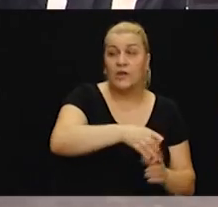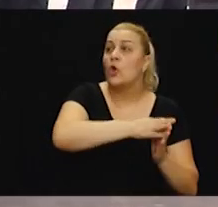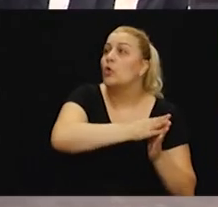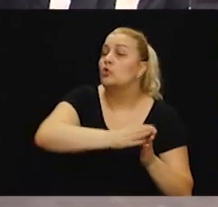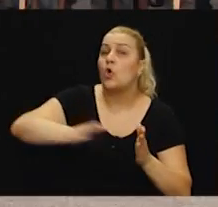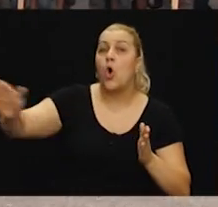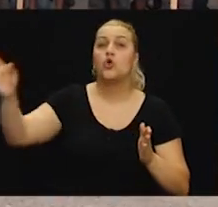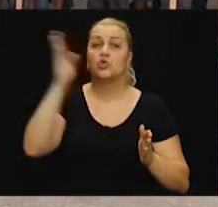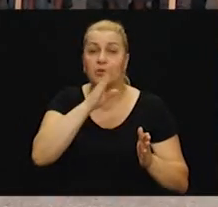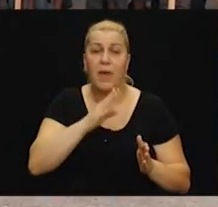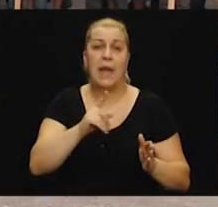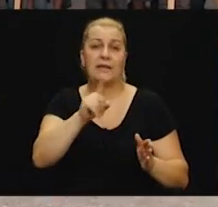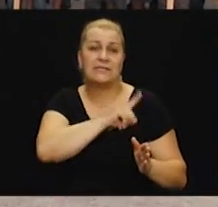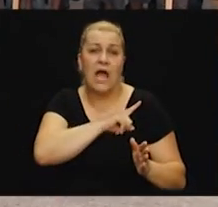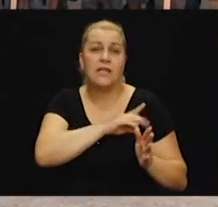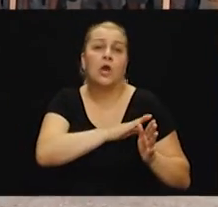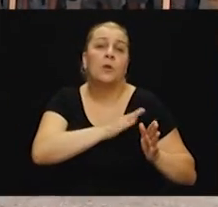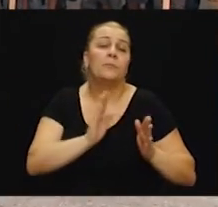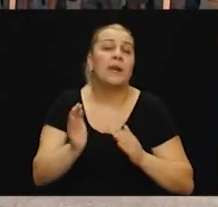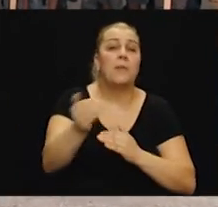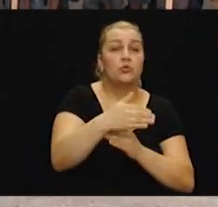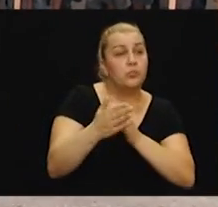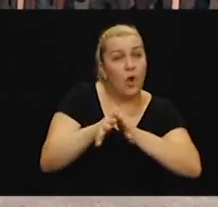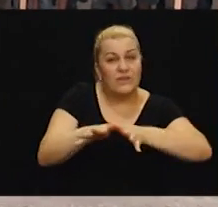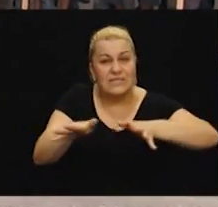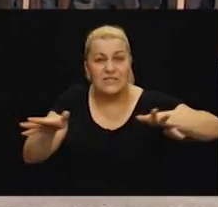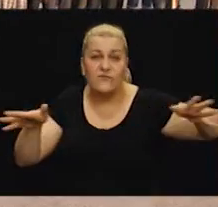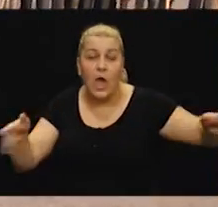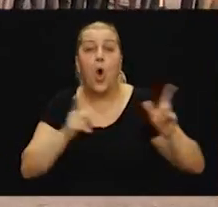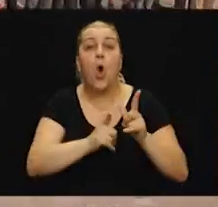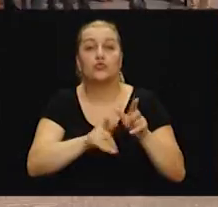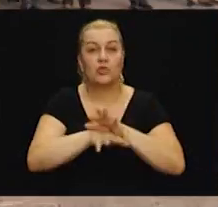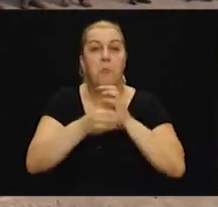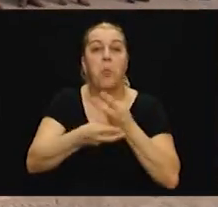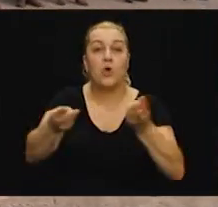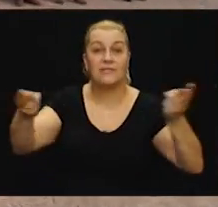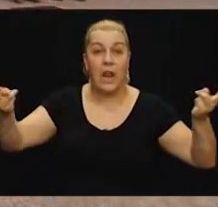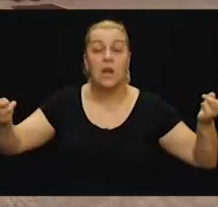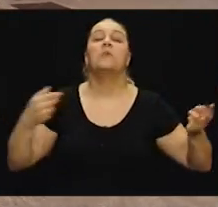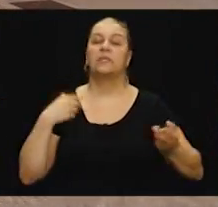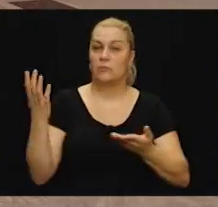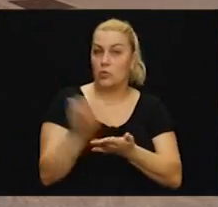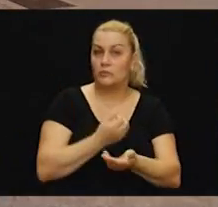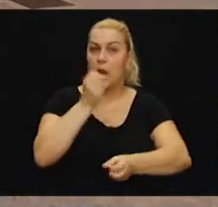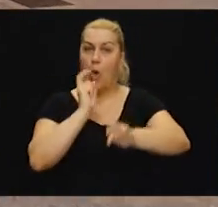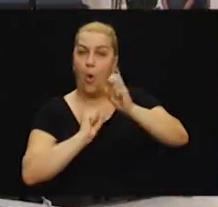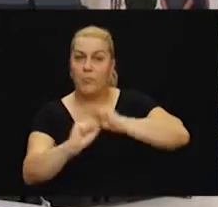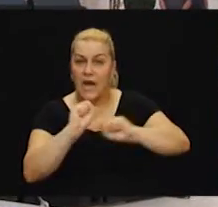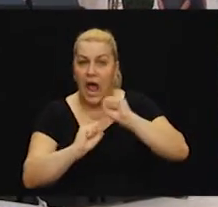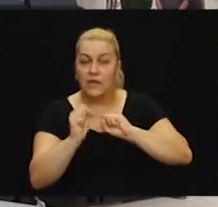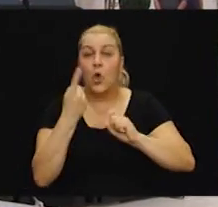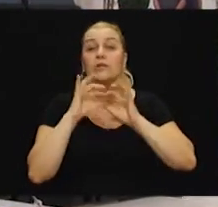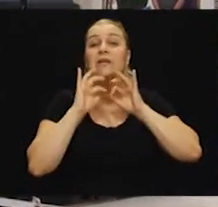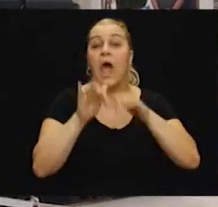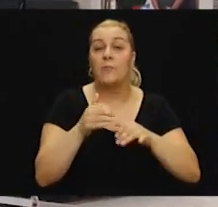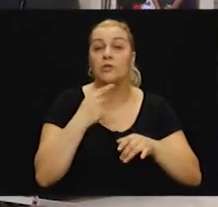sve tamo do Šibenika i Zadra i južno do prema Dubrovniku i tada smo mi mogli i obranit se od napada, koji